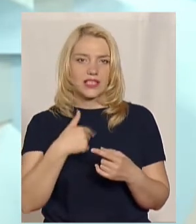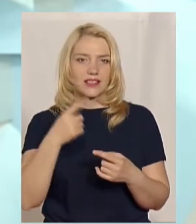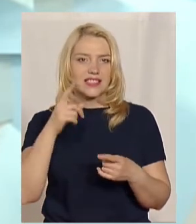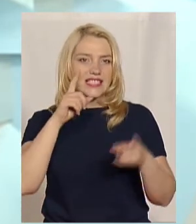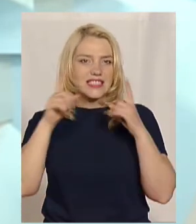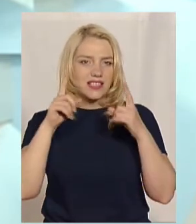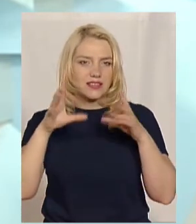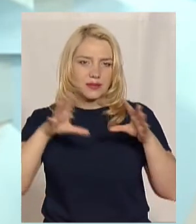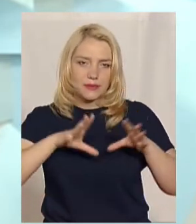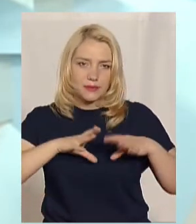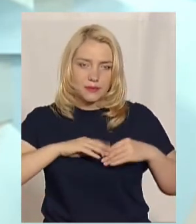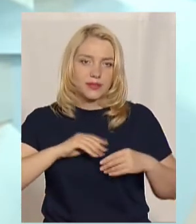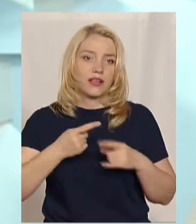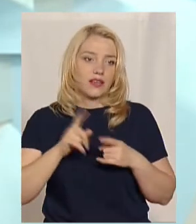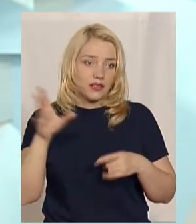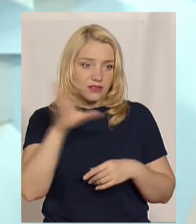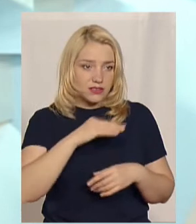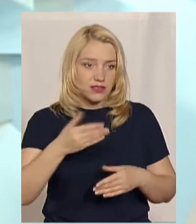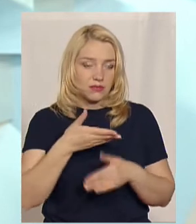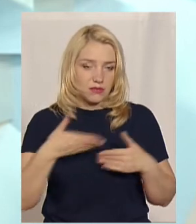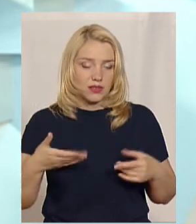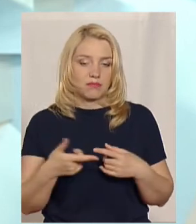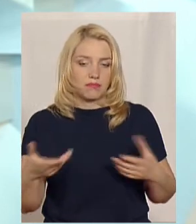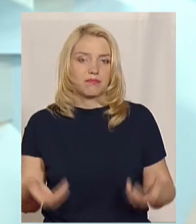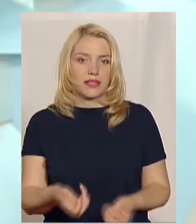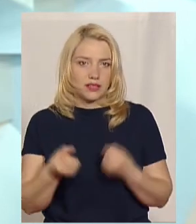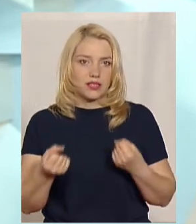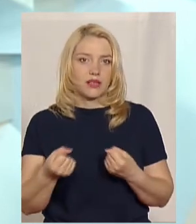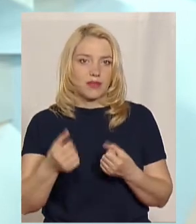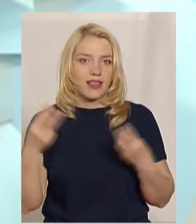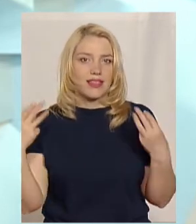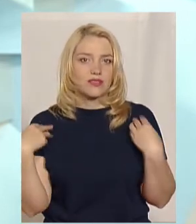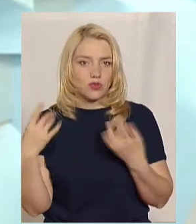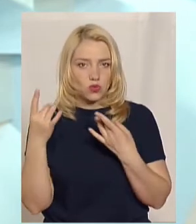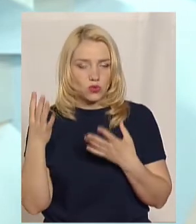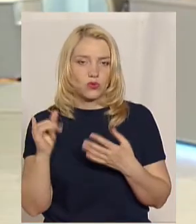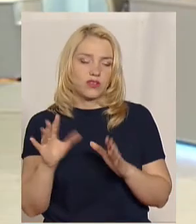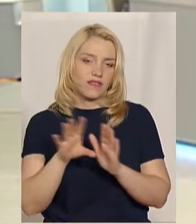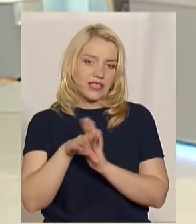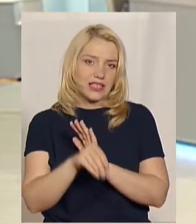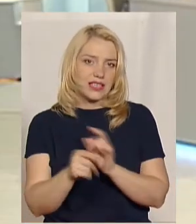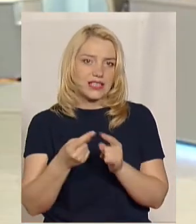То, ну, по суті, ми всі його підтримали і втілили в життя.